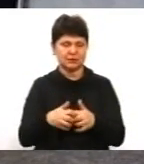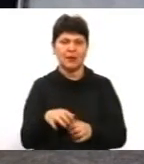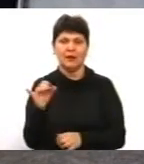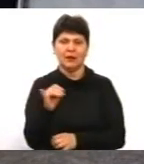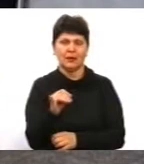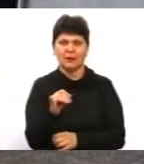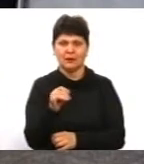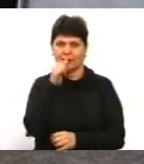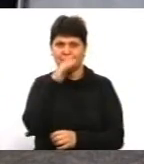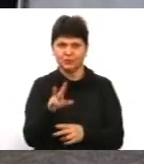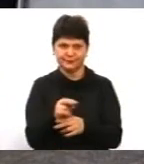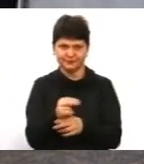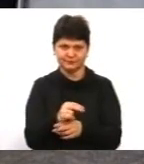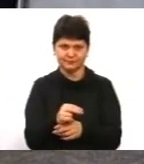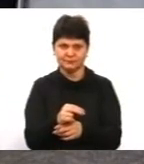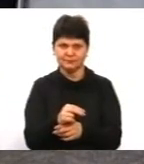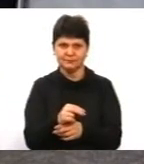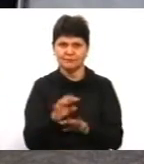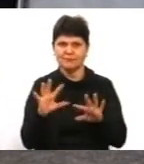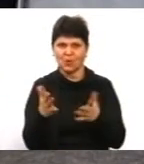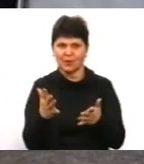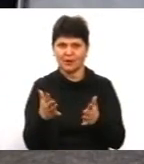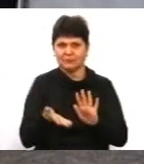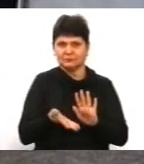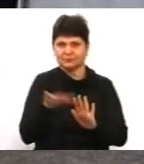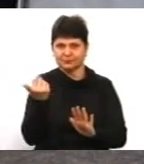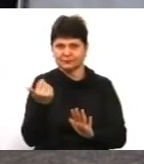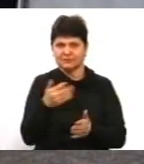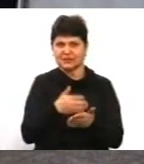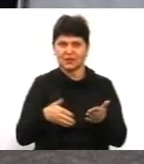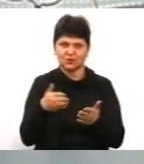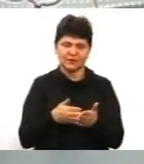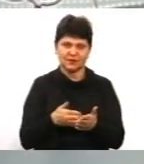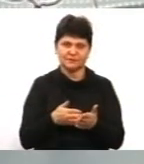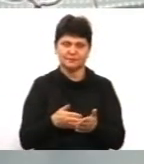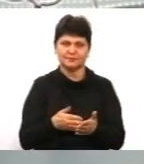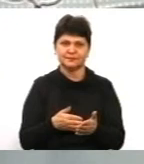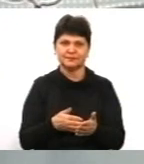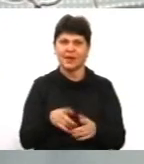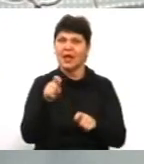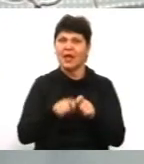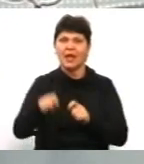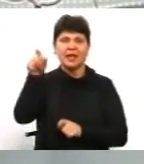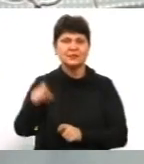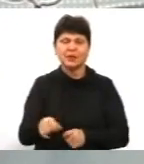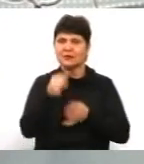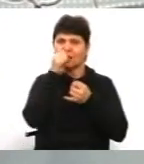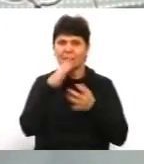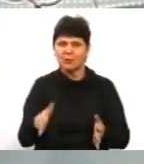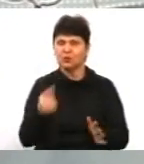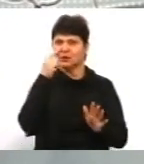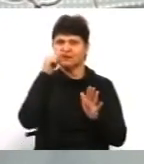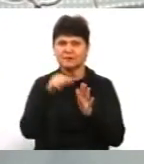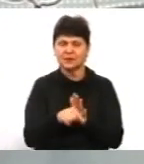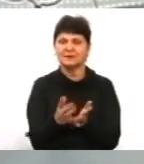певні моменти звідти скасувати чи ліквідувати. Інспектор не може не втрутися невзбережені